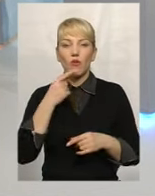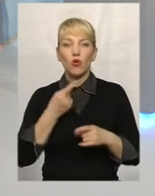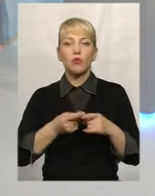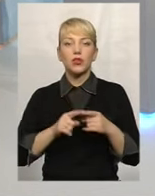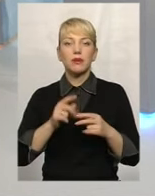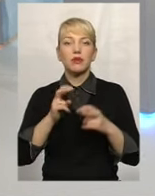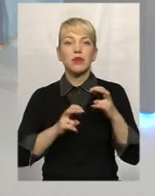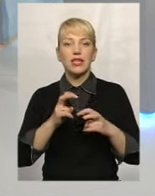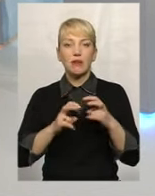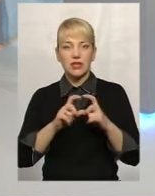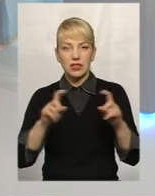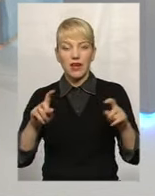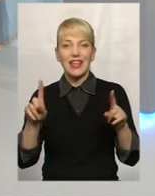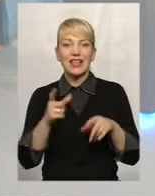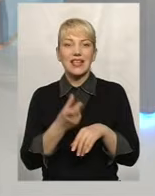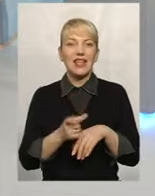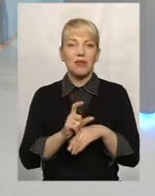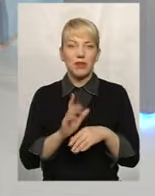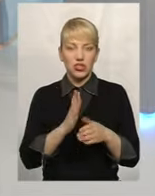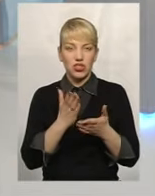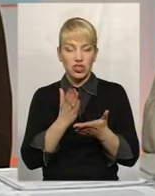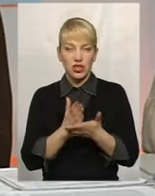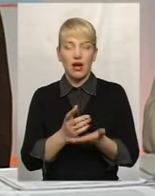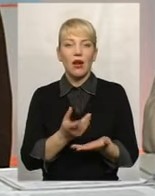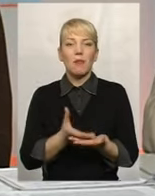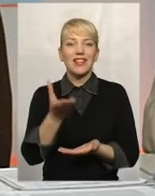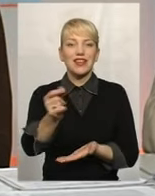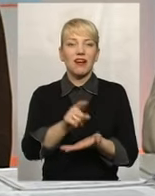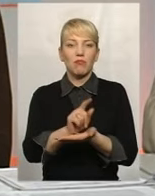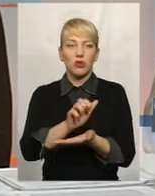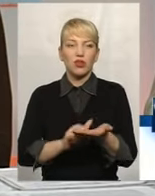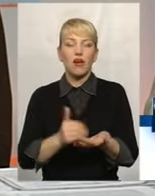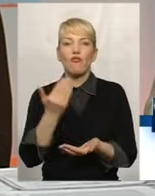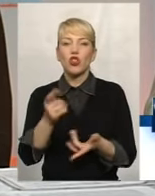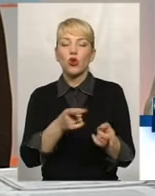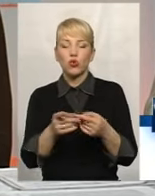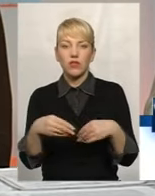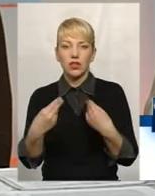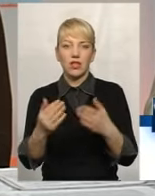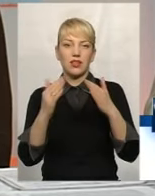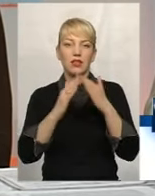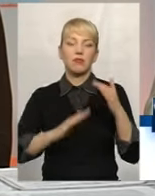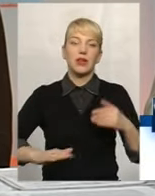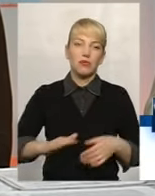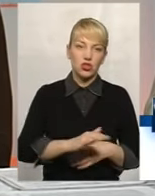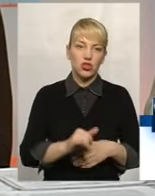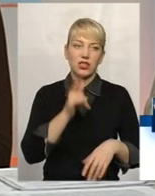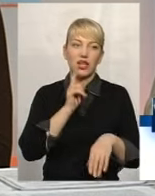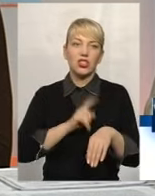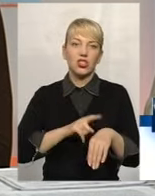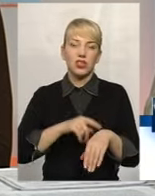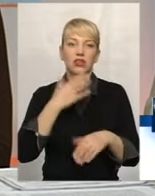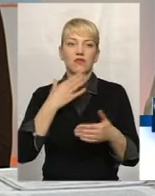є найбільшими платниками податків в нашій області, вони готові надати і приміщення, і час своїх